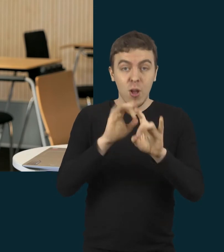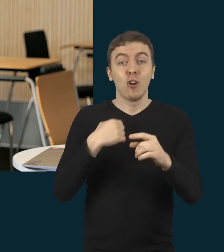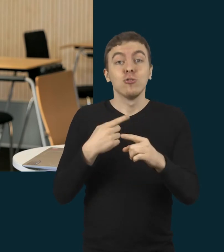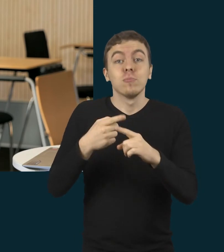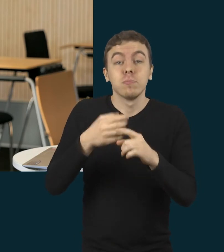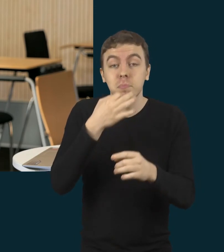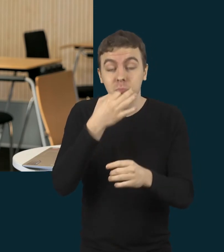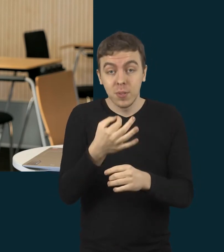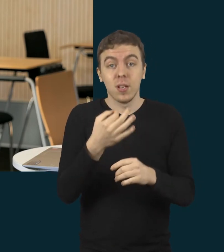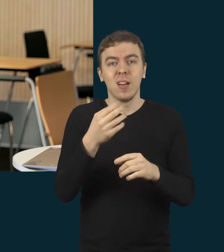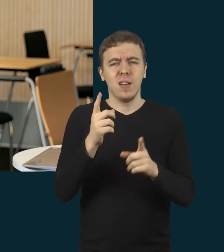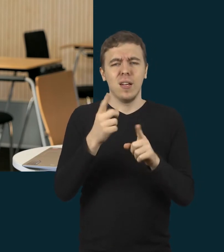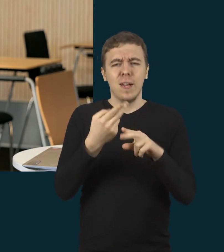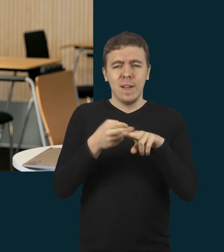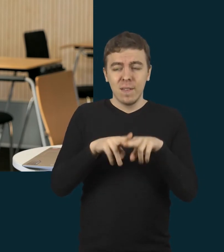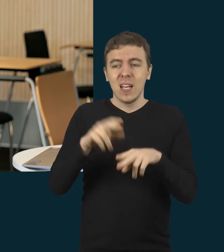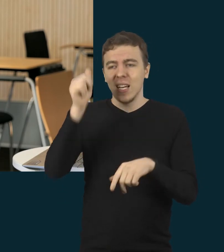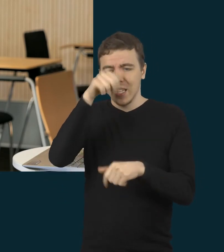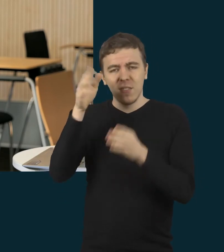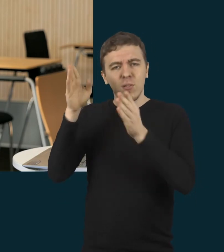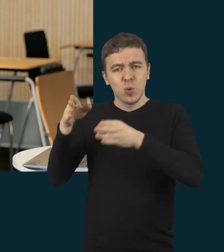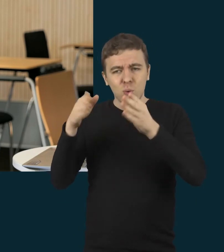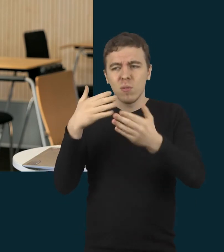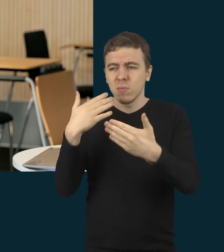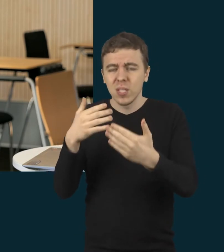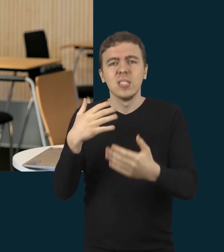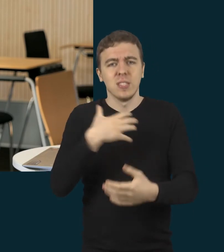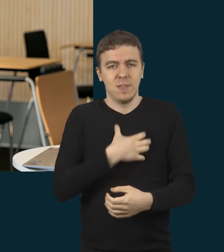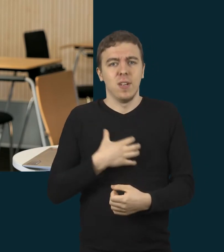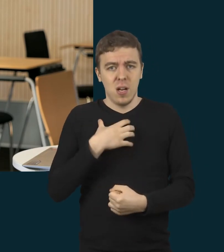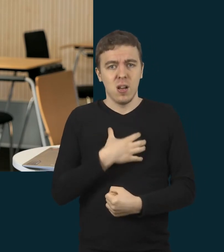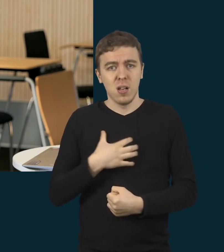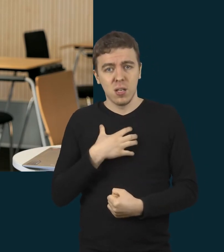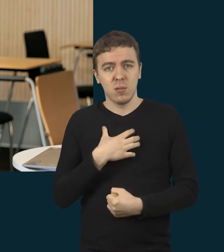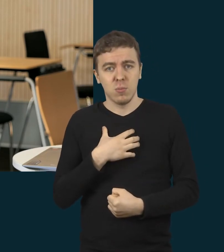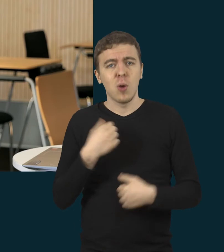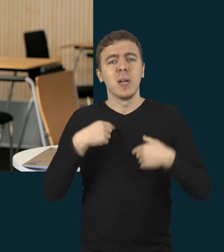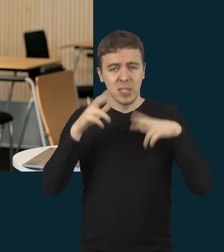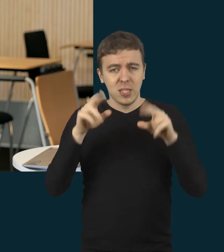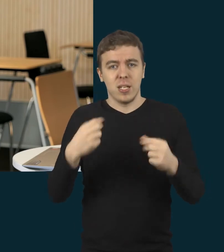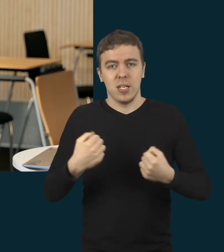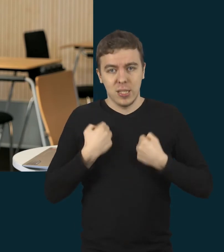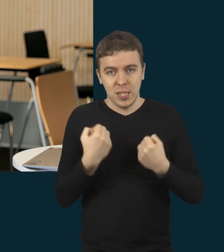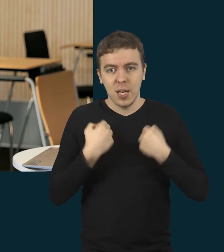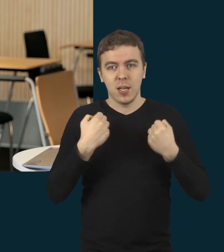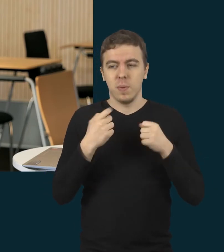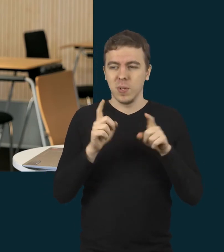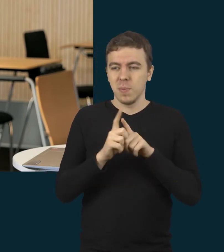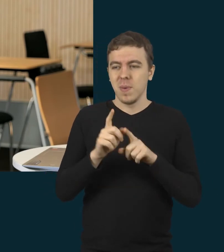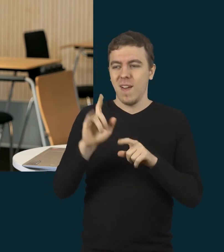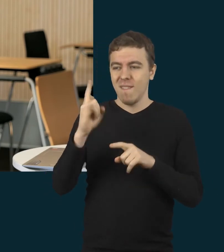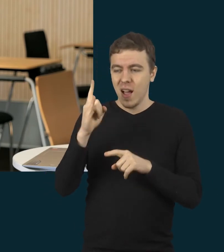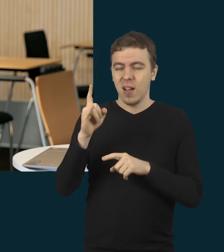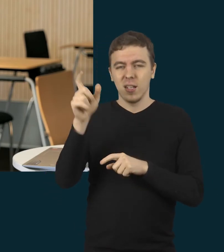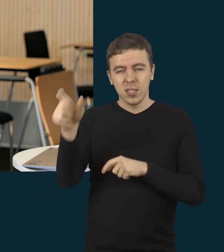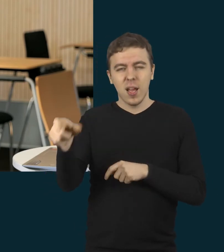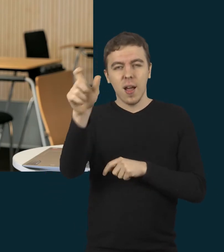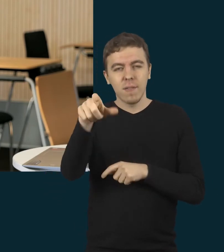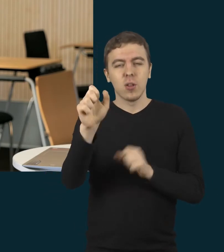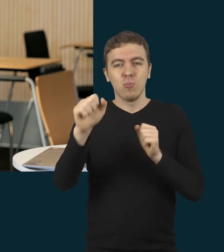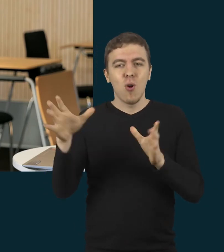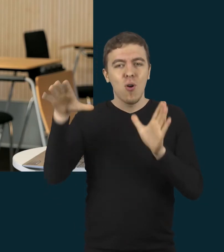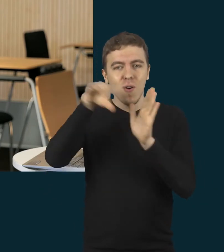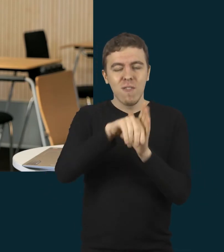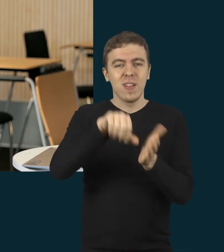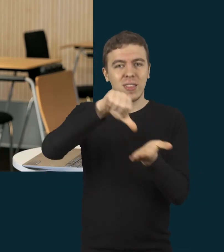individualumas yra labai svarbus. Ir tikrai mes tengiamės, kad kiekvienas vaikas galėtų įsitraukti į tą